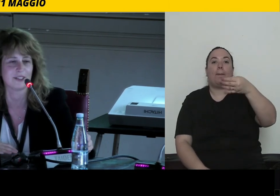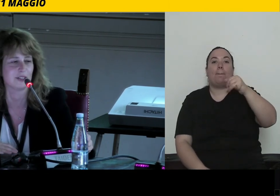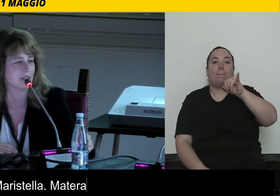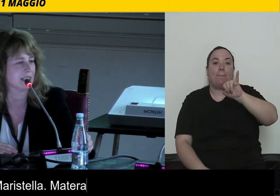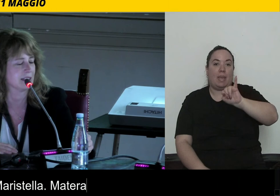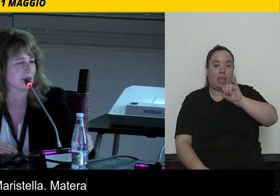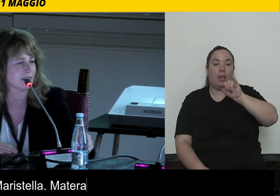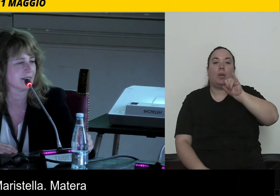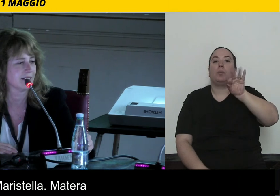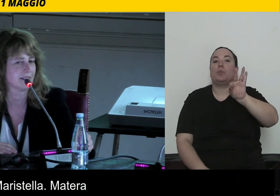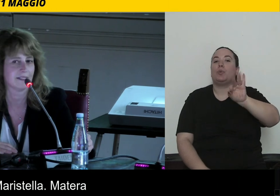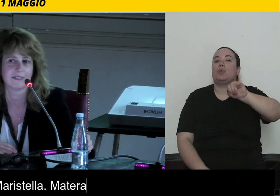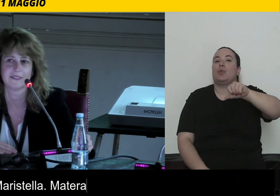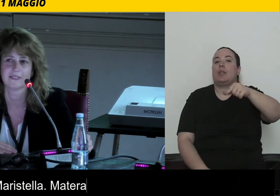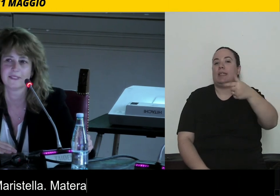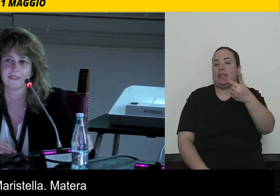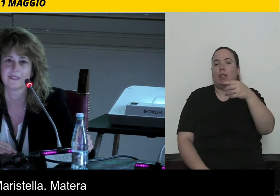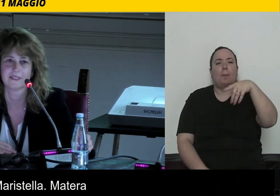Politecnico di Milano.